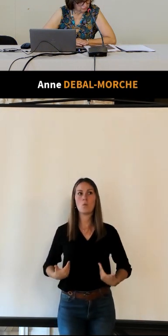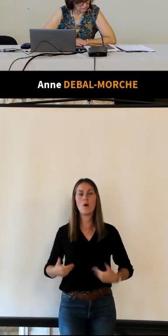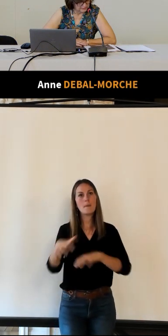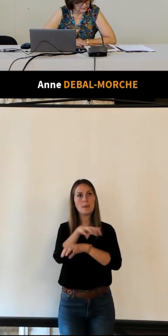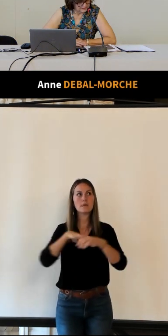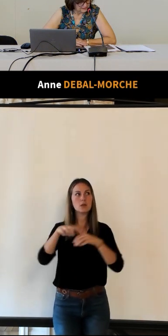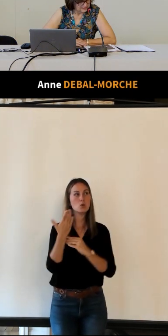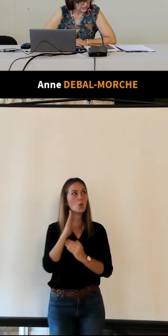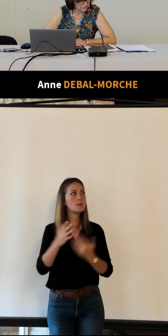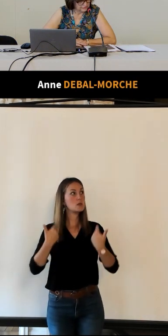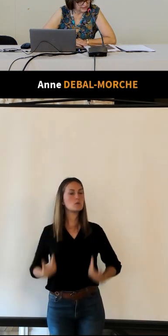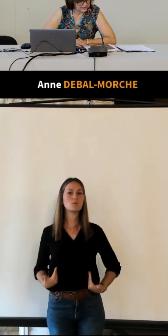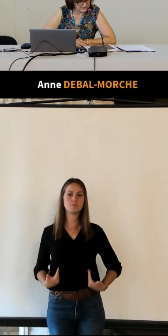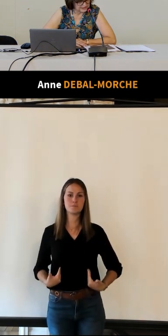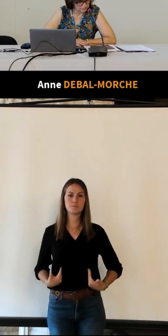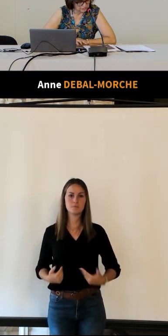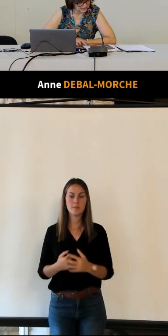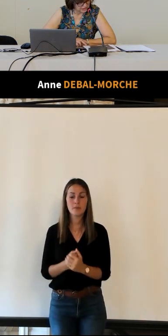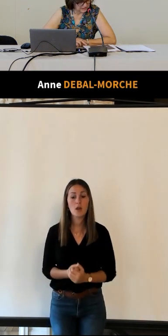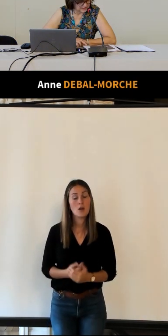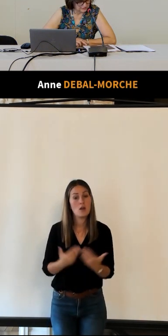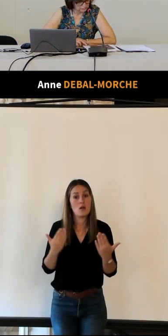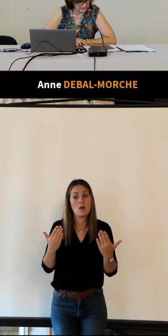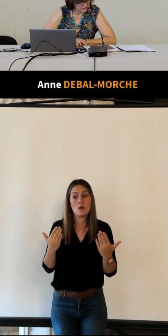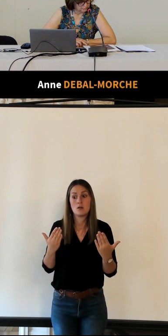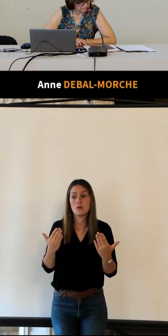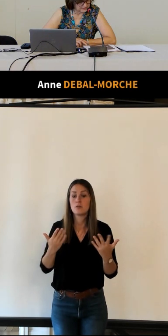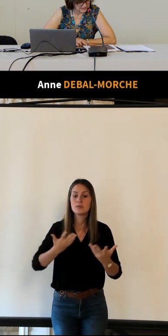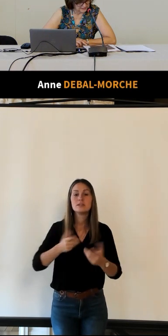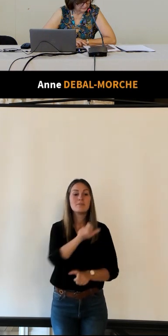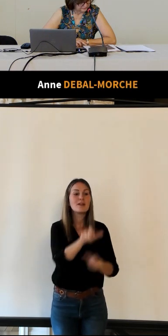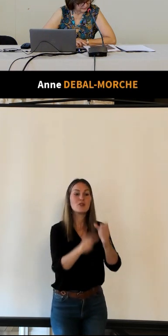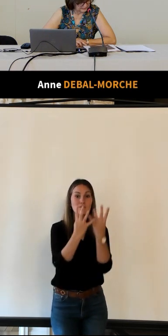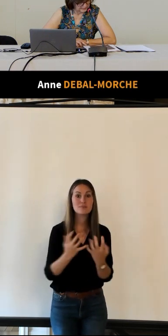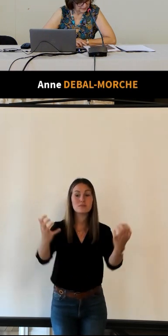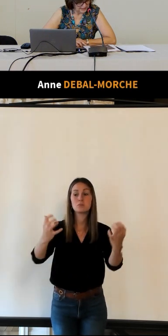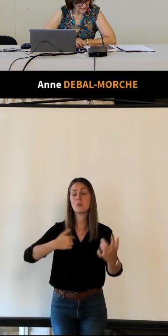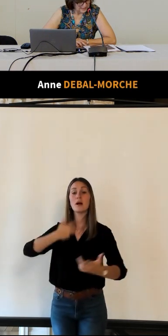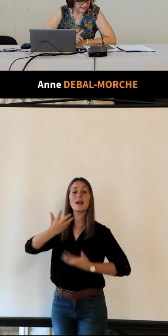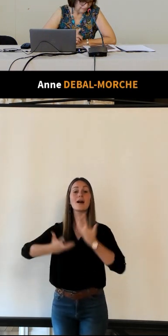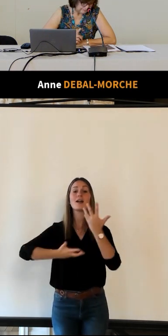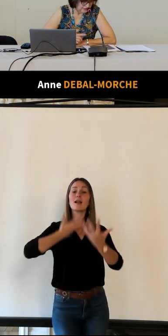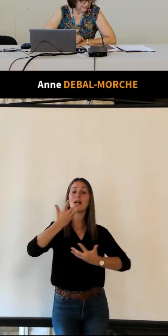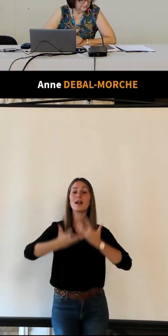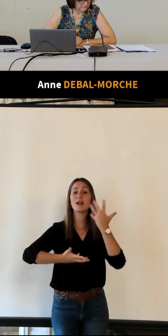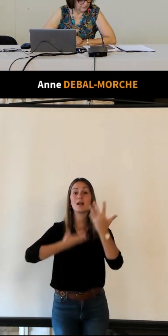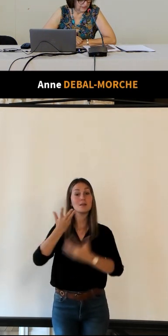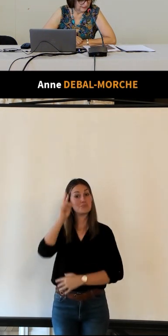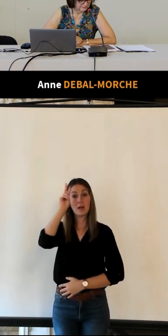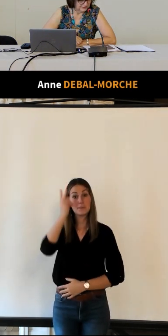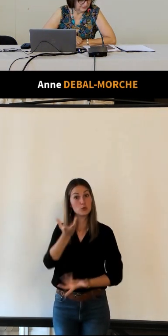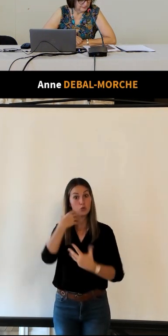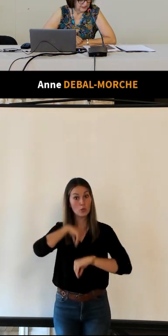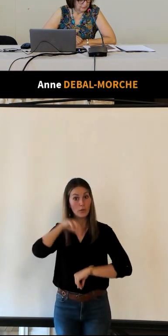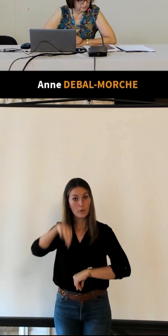préfectoraux elles devront s'exercer sans relâche à l'art de parler en public et quand même enfin